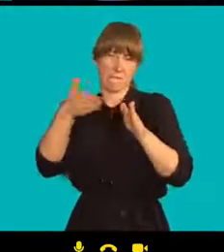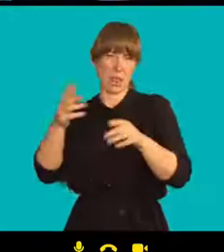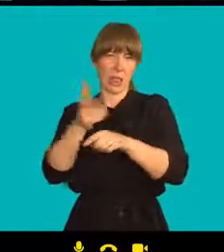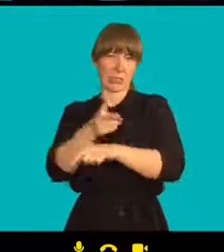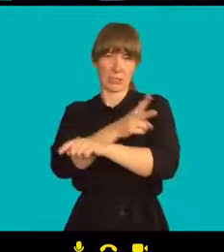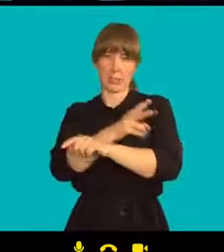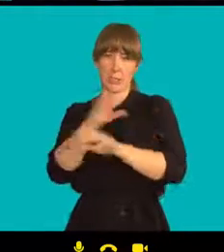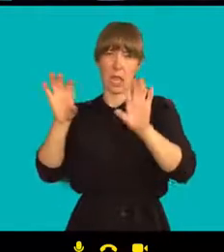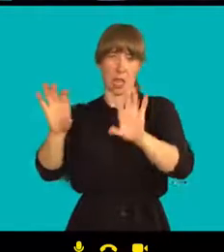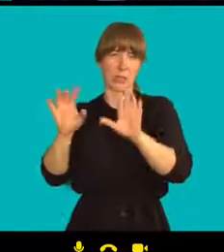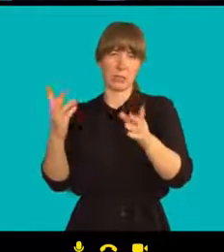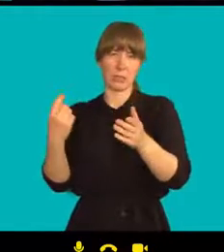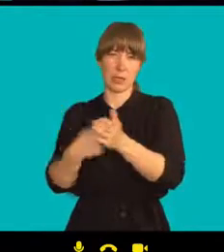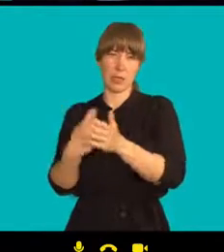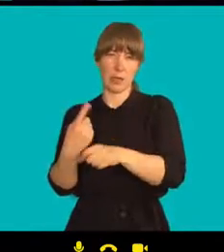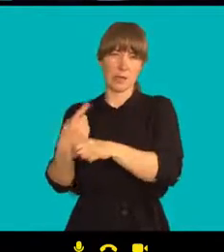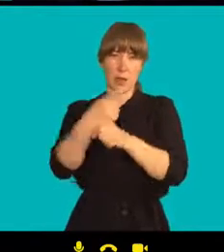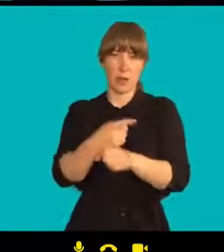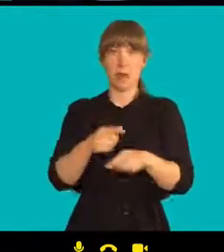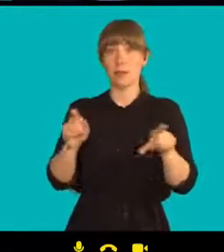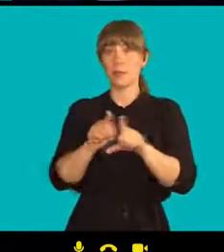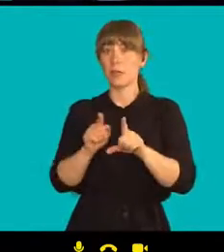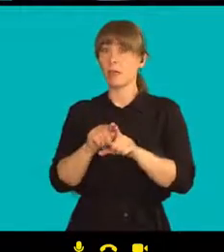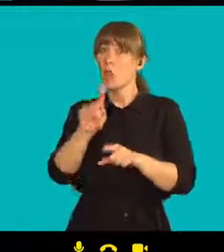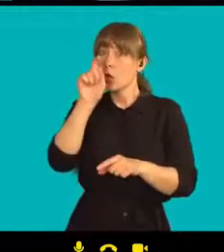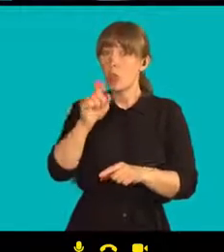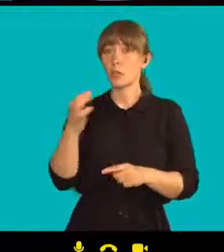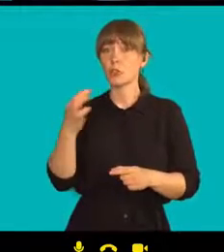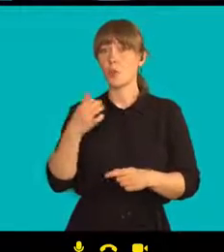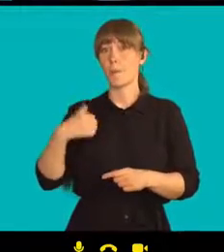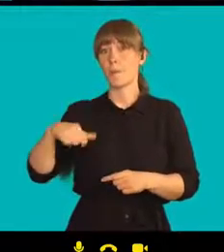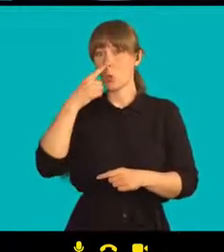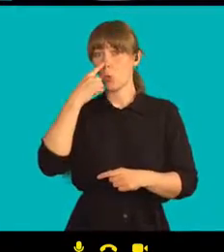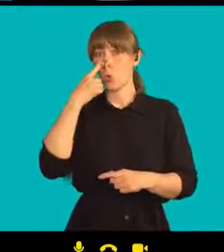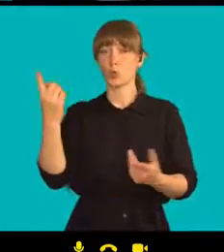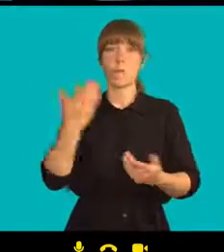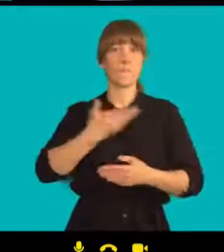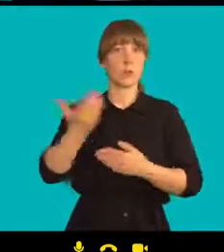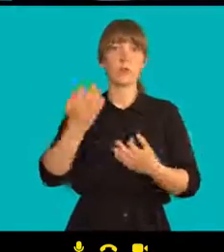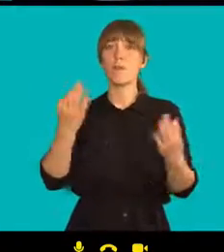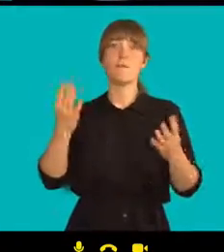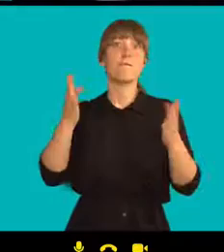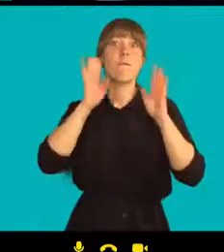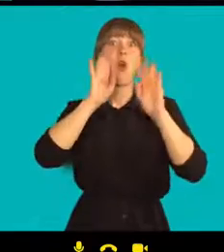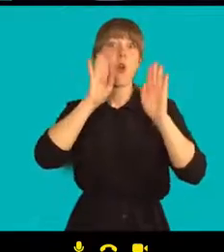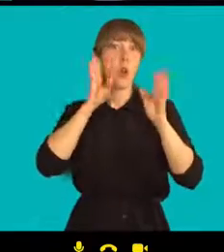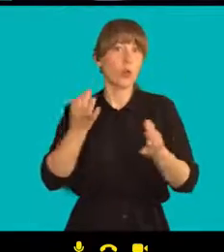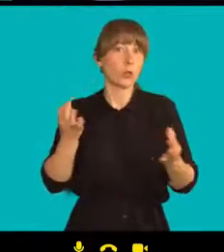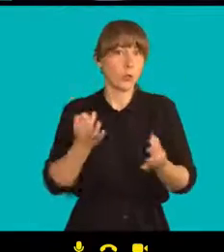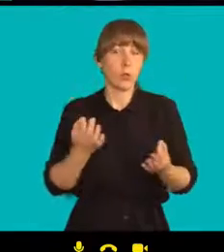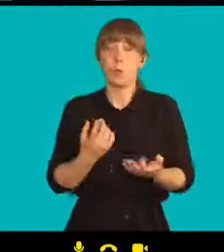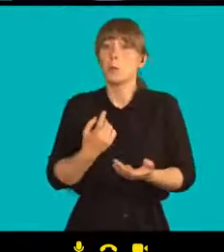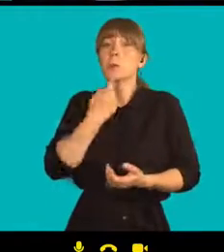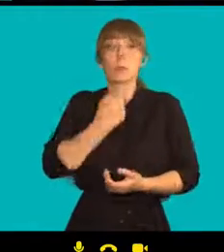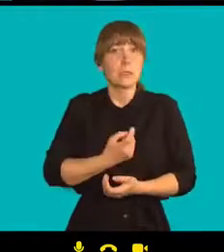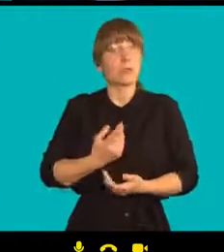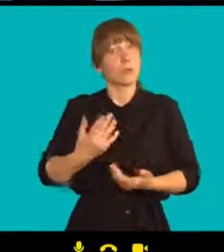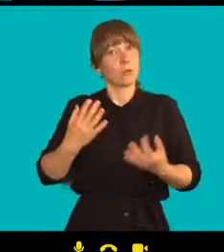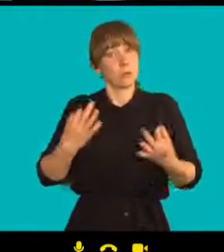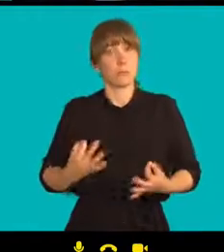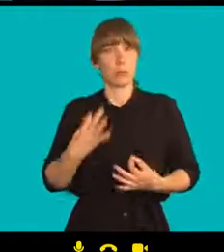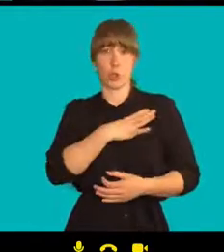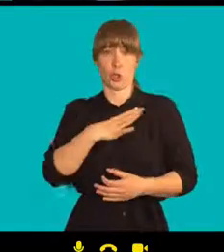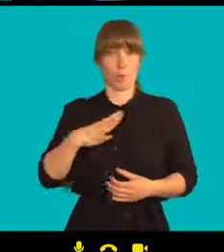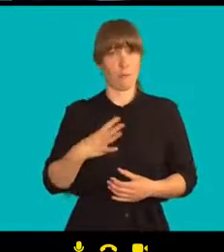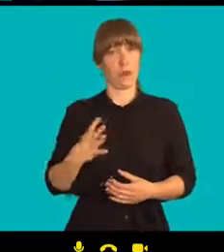třeba se podívat na to, co je to volání běloruské veřejnosti. Je to prostě volání po normálním, slušném,